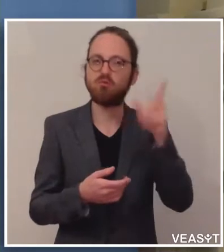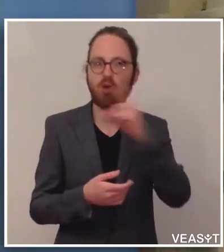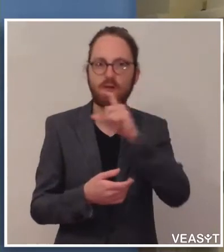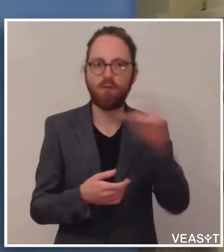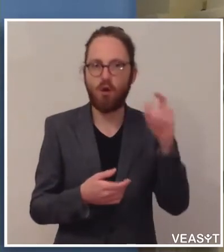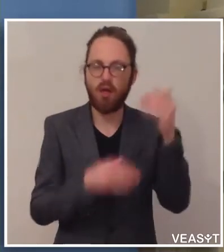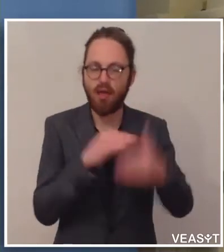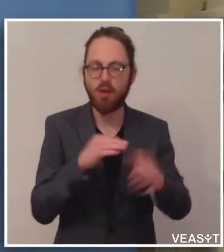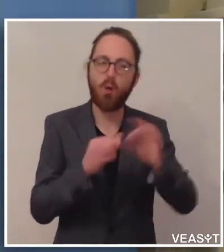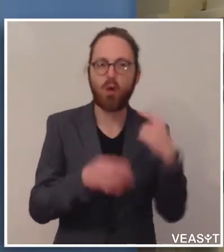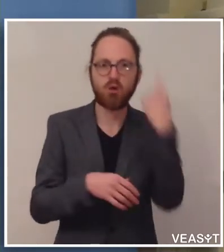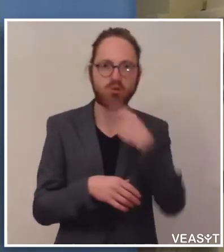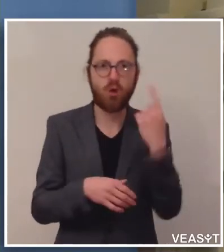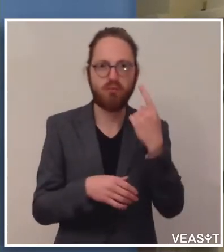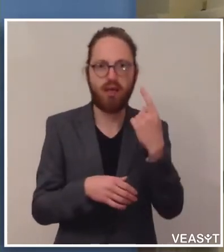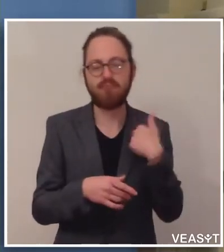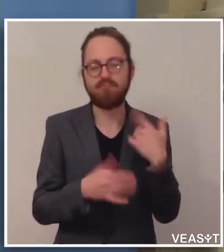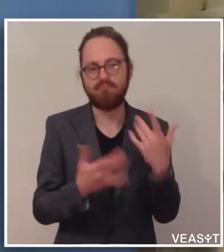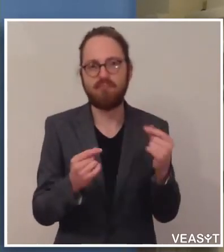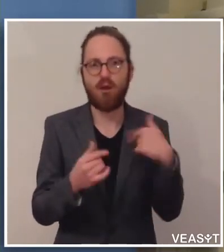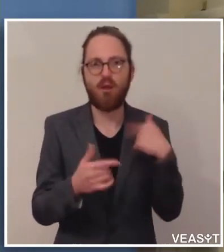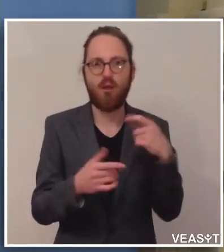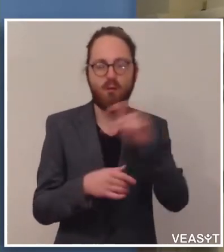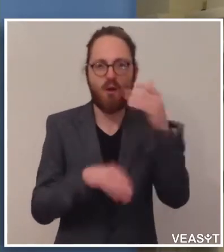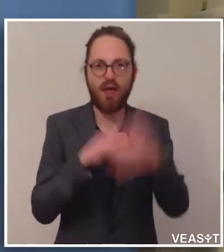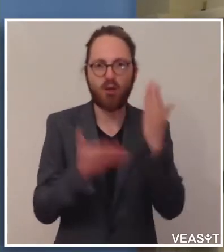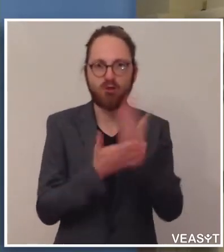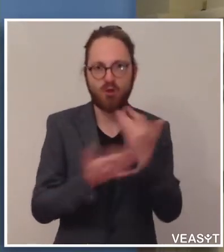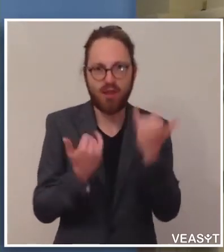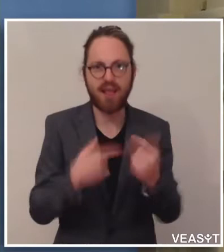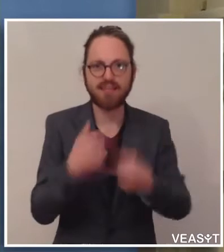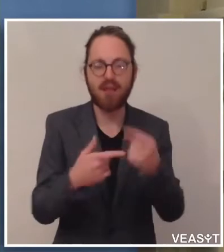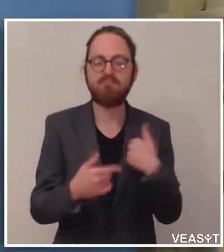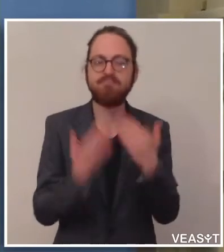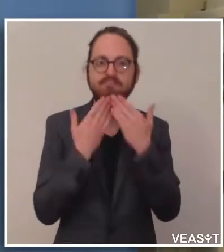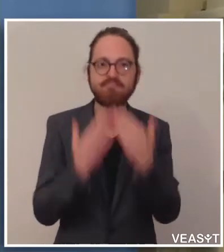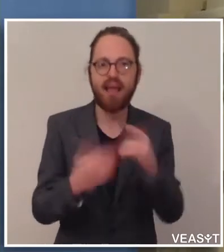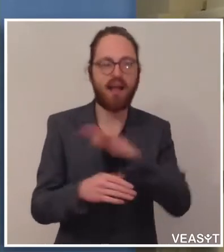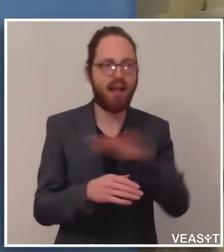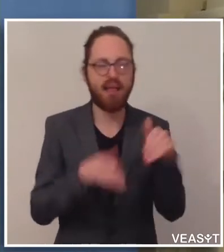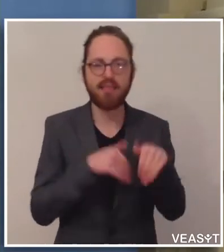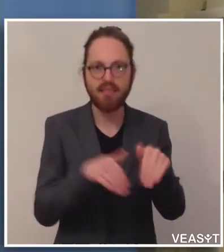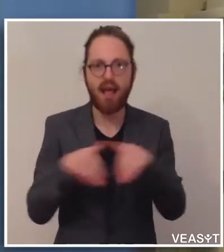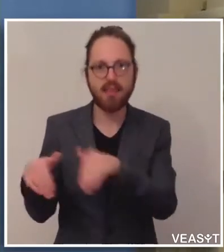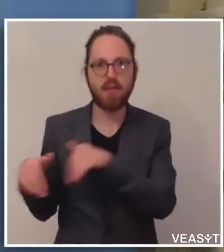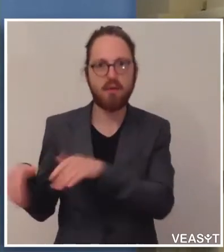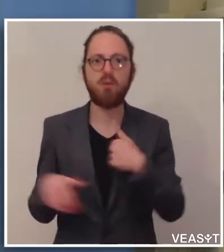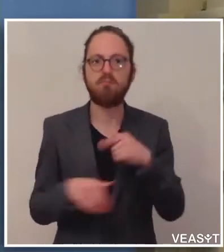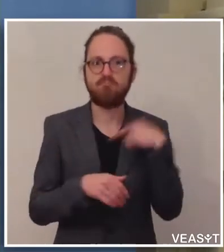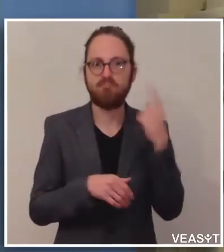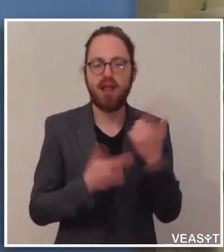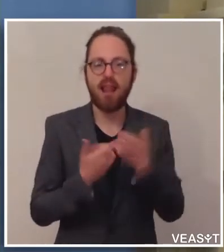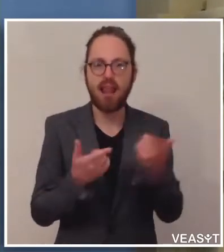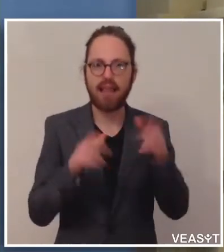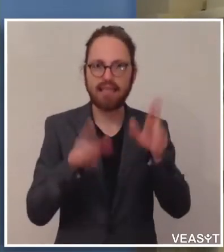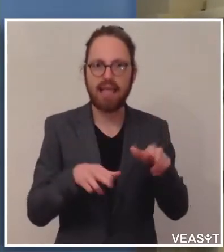Das Wochenende ist ja schon im Laufen und bedanke mich bei den Teilnehmern hier am Podium. Landesebene in Waldraut Deg